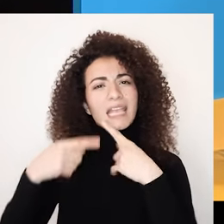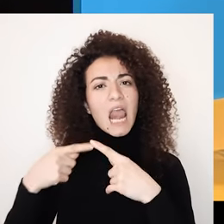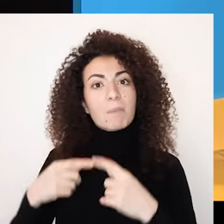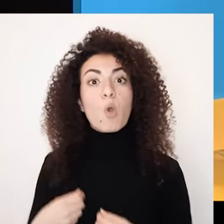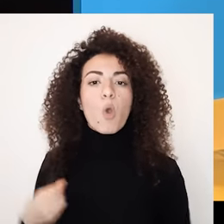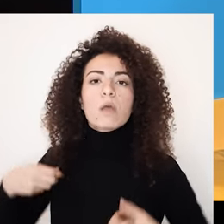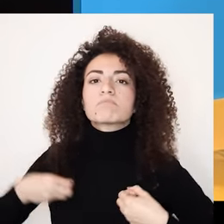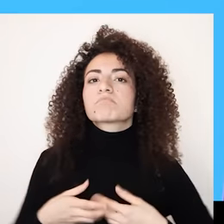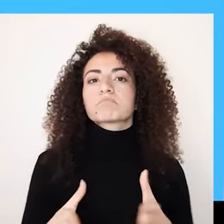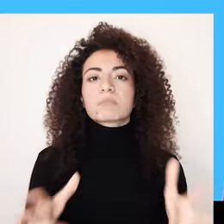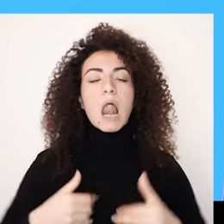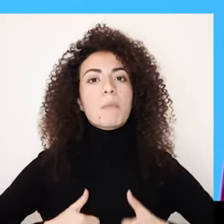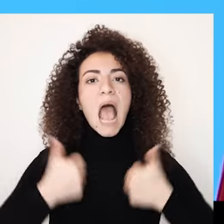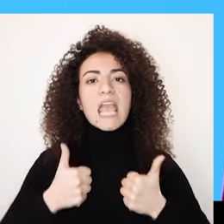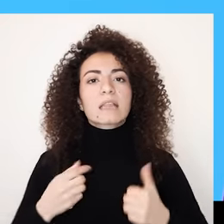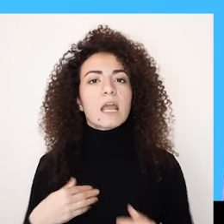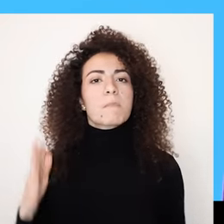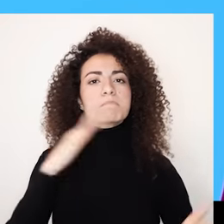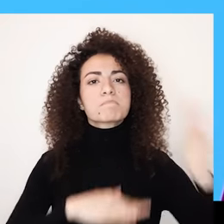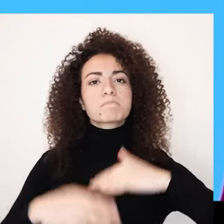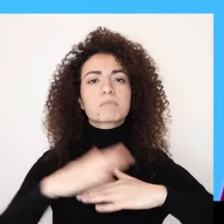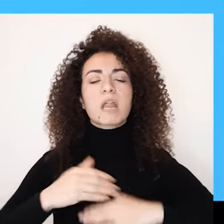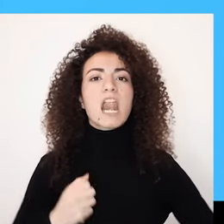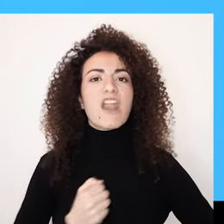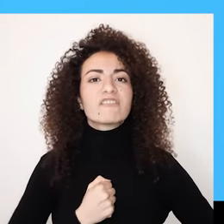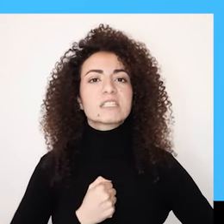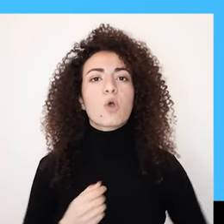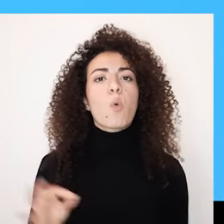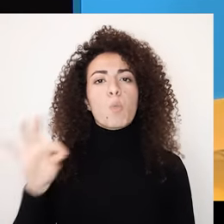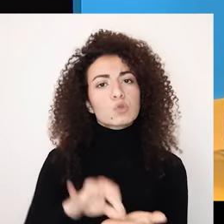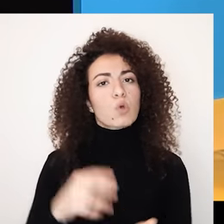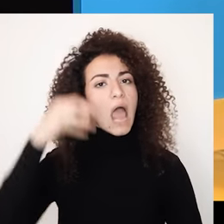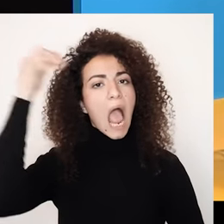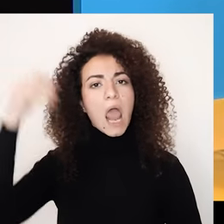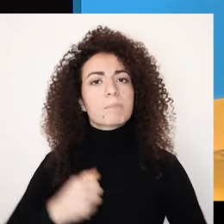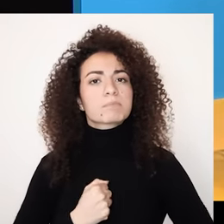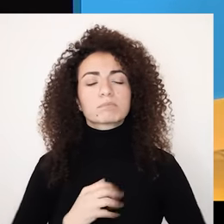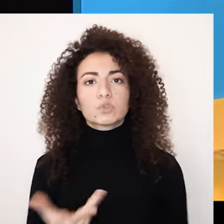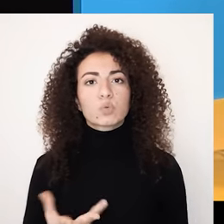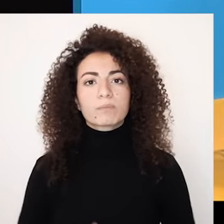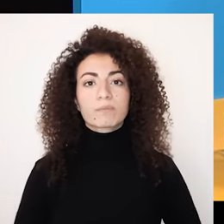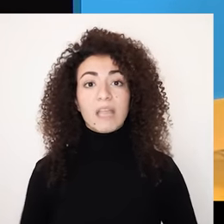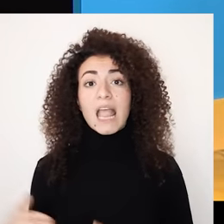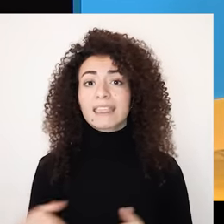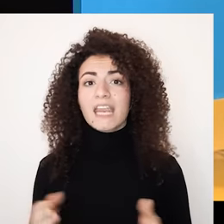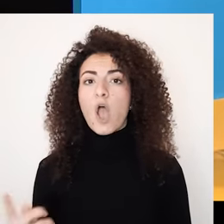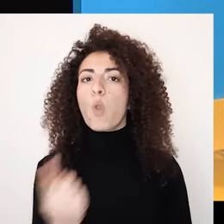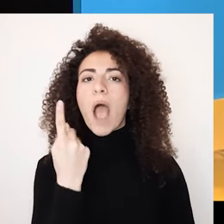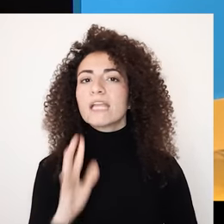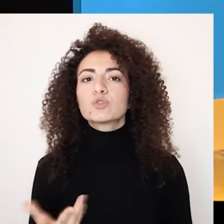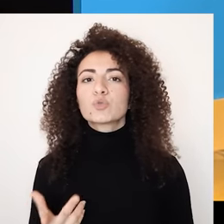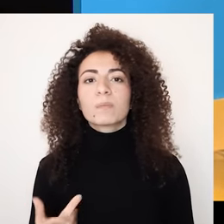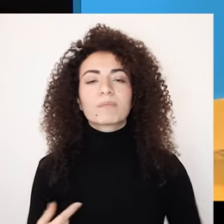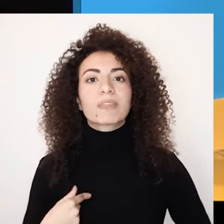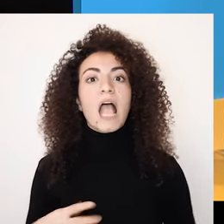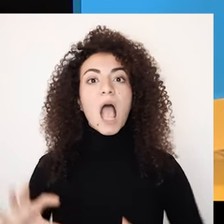والانطلاق بالحياة وبناء نفسك حسب رغبتك الداخلية والحقيقية الطريق الوحيد هو تنمية علاقة الإنسان مع نفسه